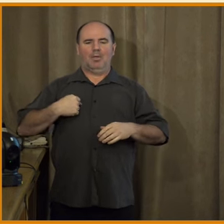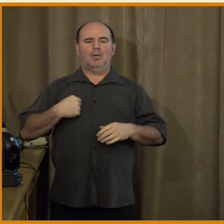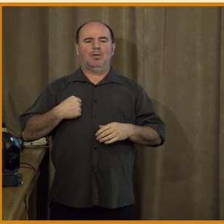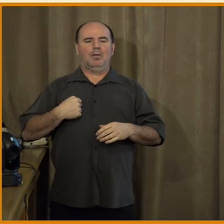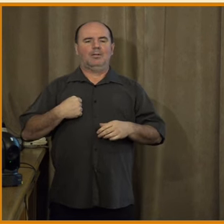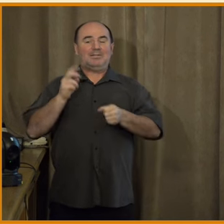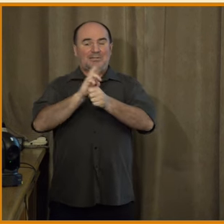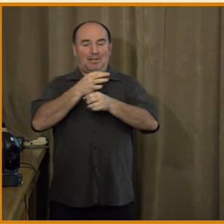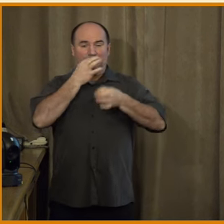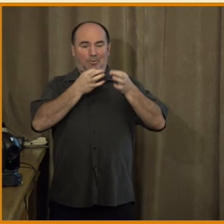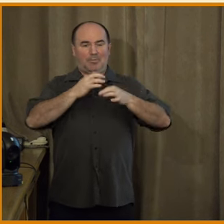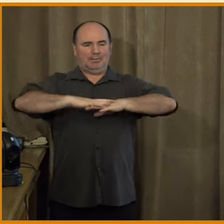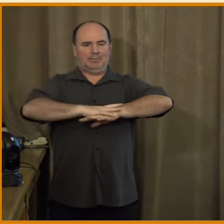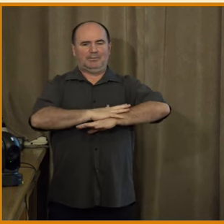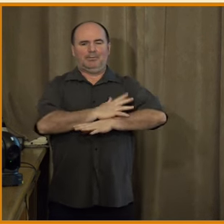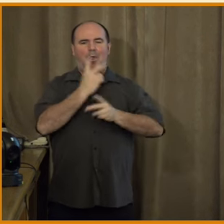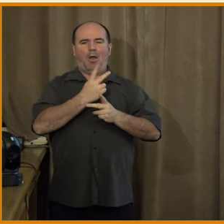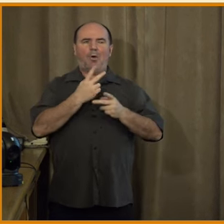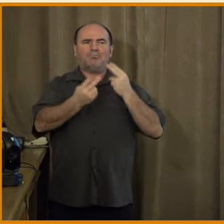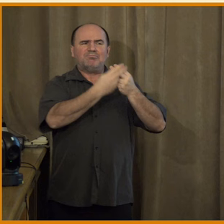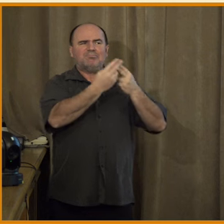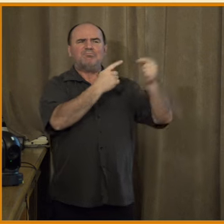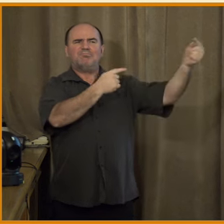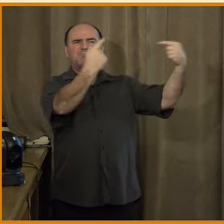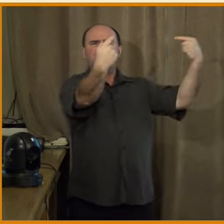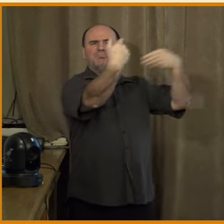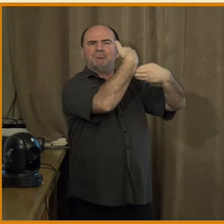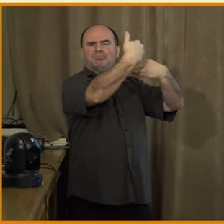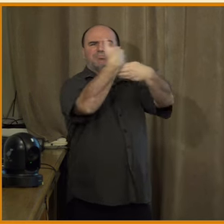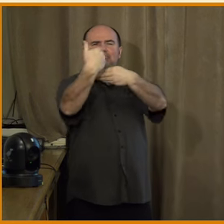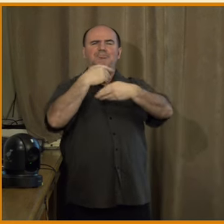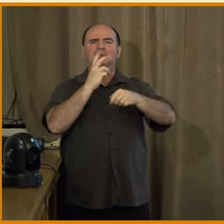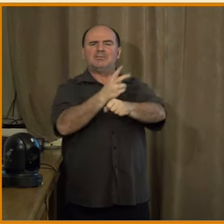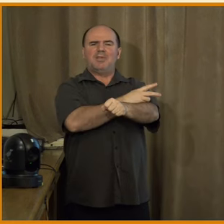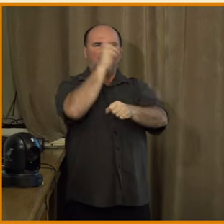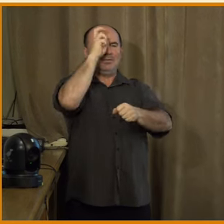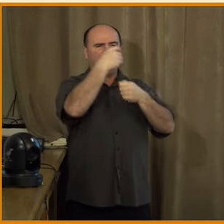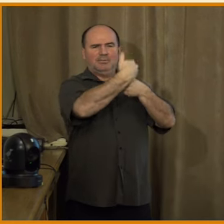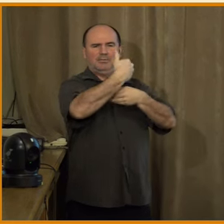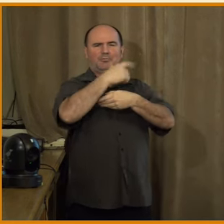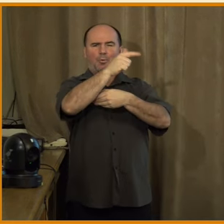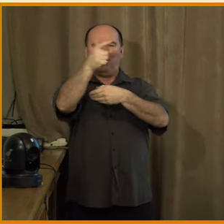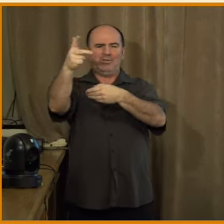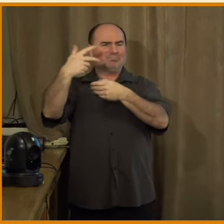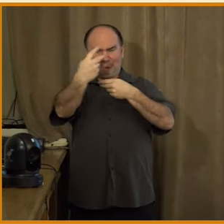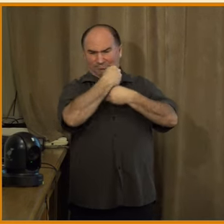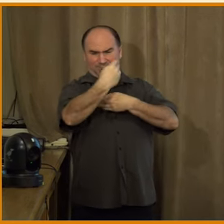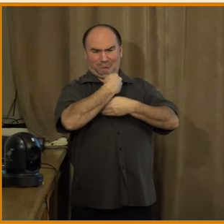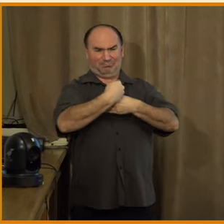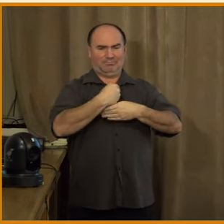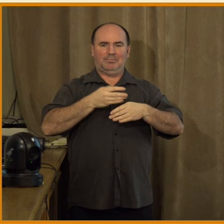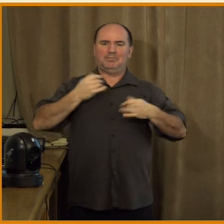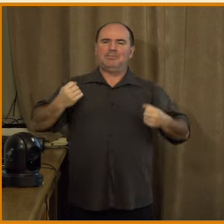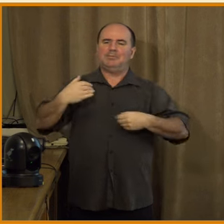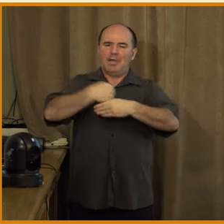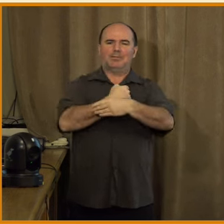nepřátelských vlivů a propagandy. Zase se vracím k té hybridní válce. V Česku samozřejmě je největším problémem v tuhle